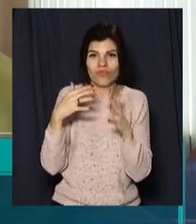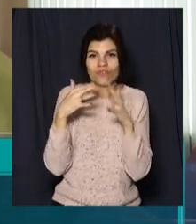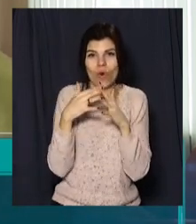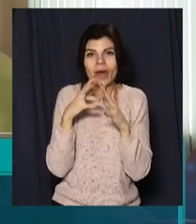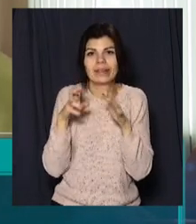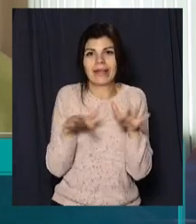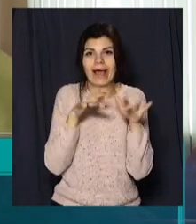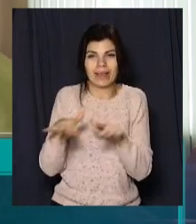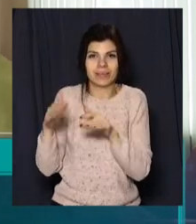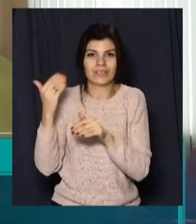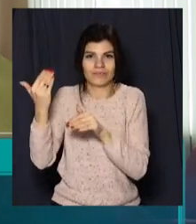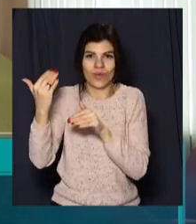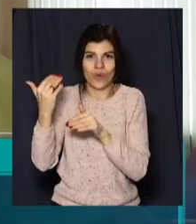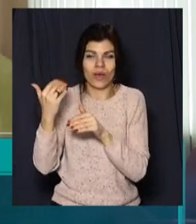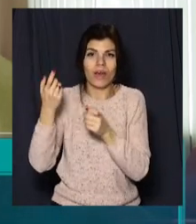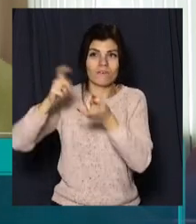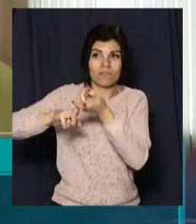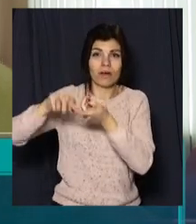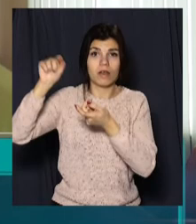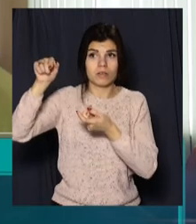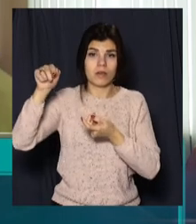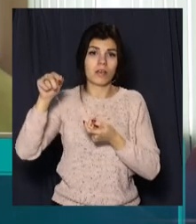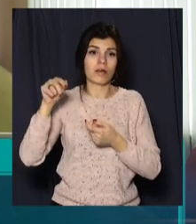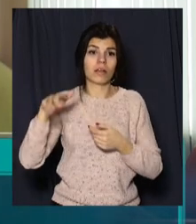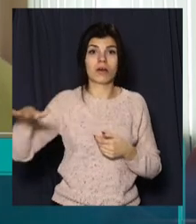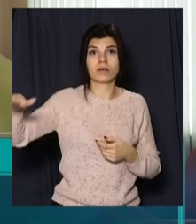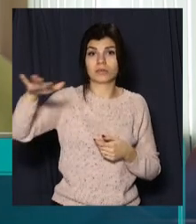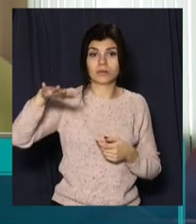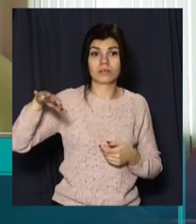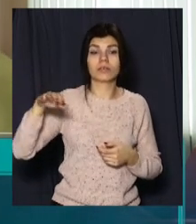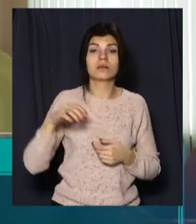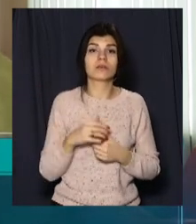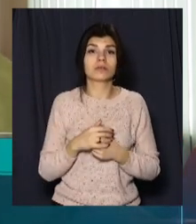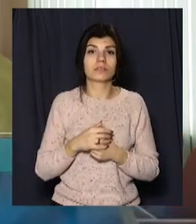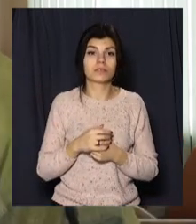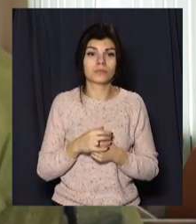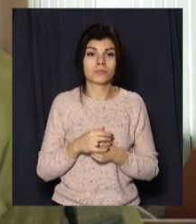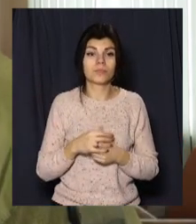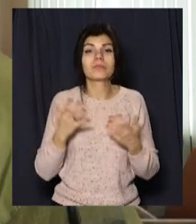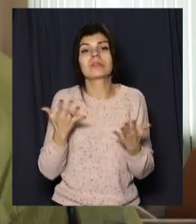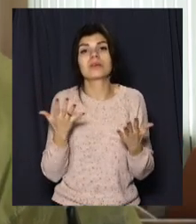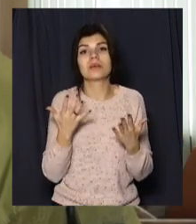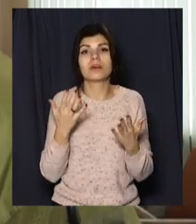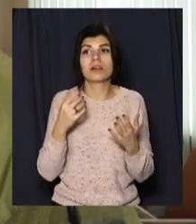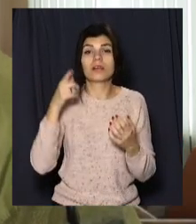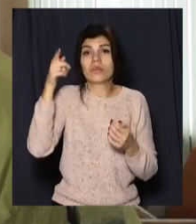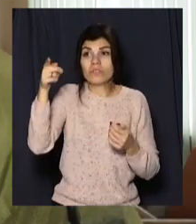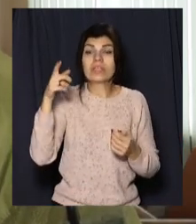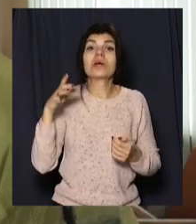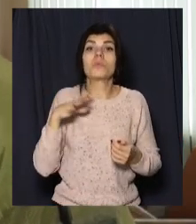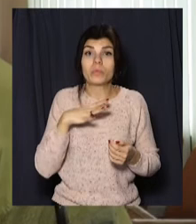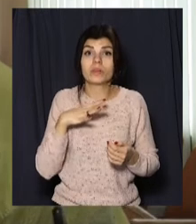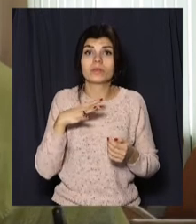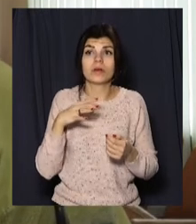час бойових дій. Людей, які жили на території окупованих, на жаль, територій, які стикалися з тими